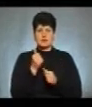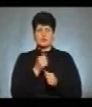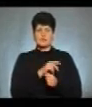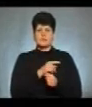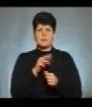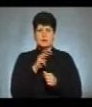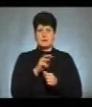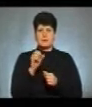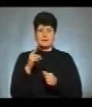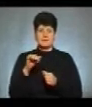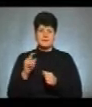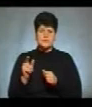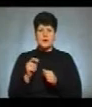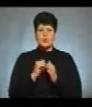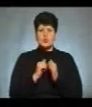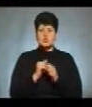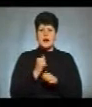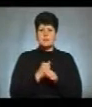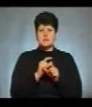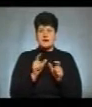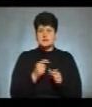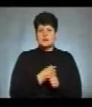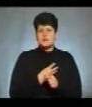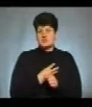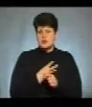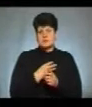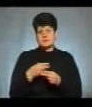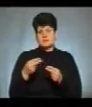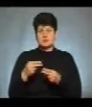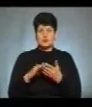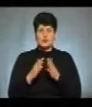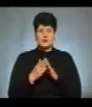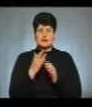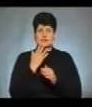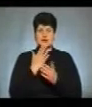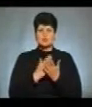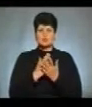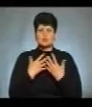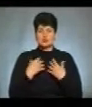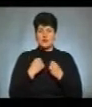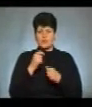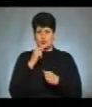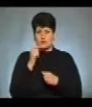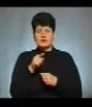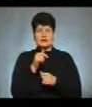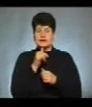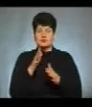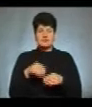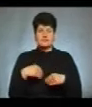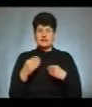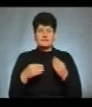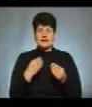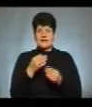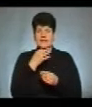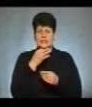Миколи Медведя, кожна аптека за бажанням укладає угоду з Національною службою здоров'я України. Вони не можуть видавати ліки,